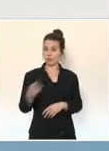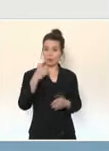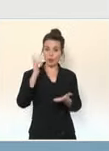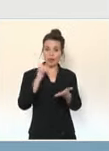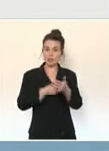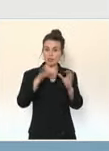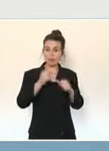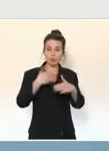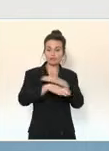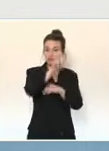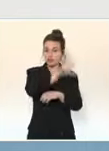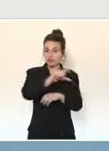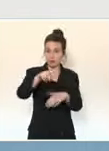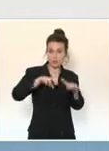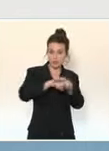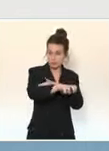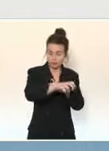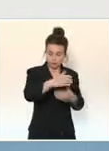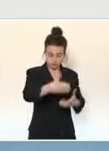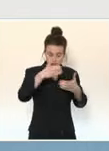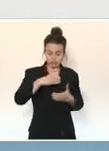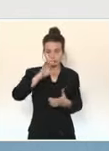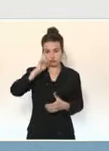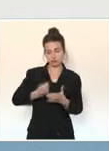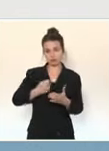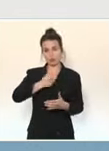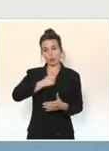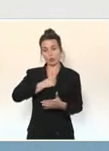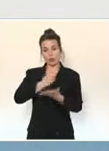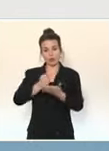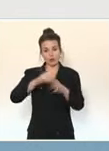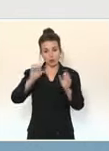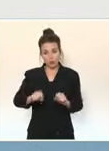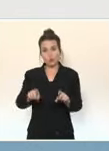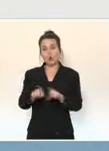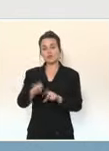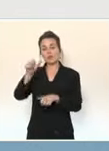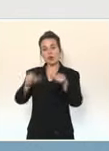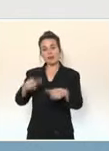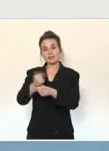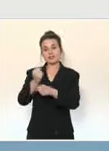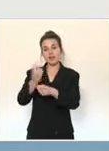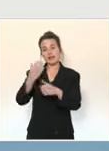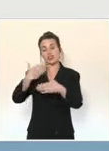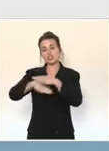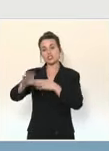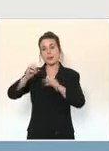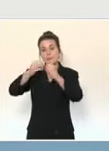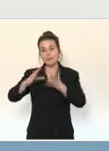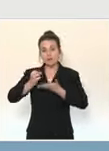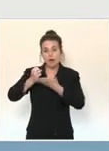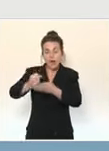d'officine. Ils sont également pris en charge par l'assurance maladie pour les aides à domicile, ainsi que les aidants familiaux.